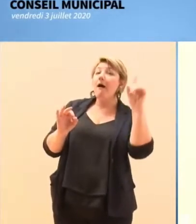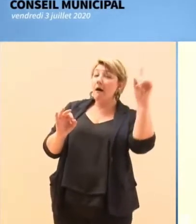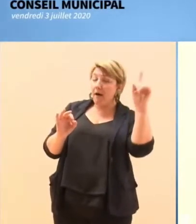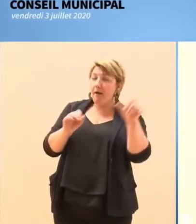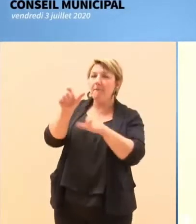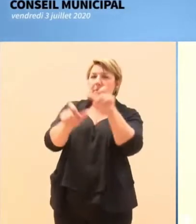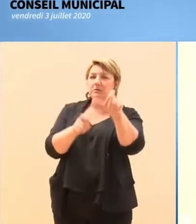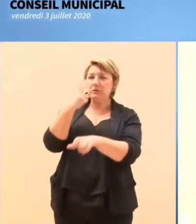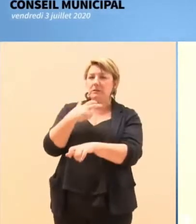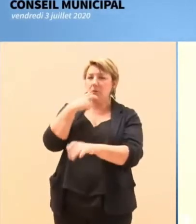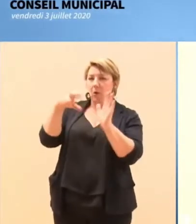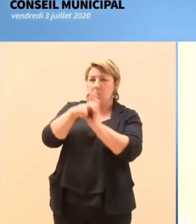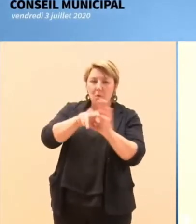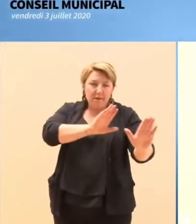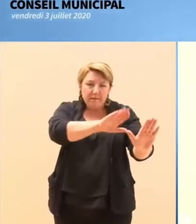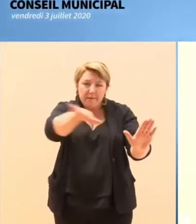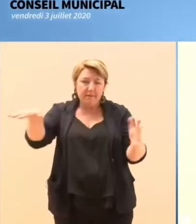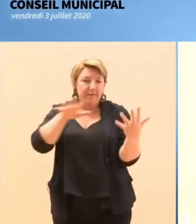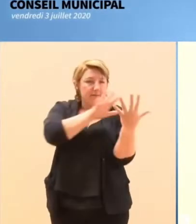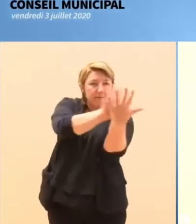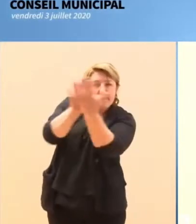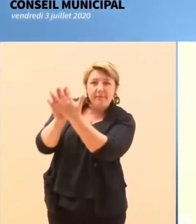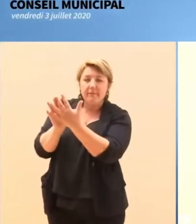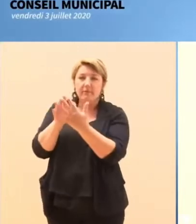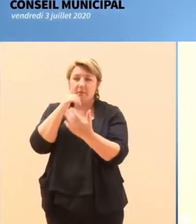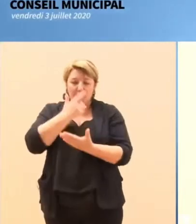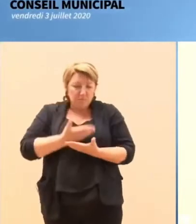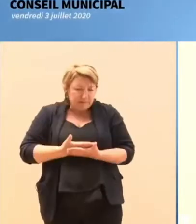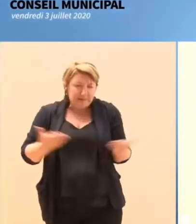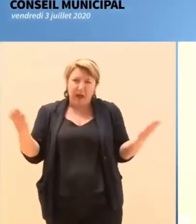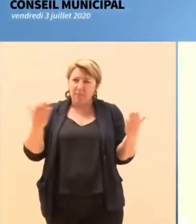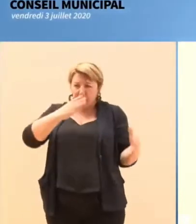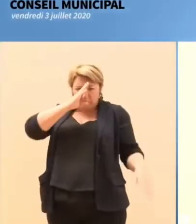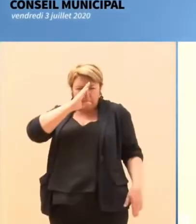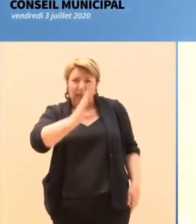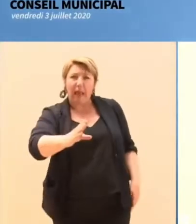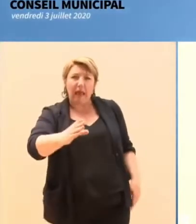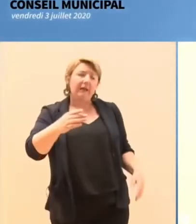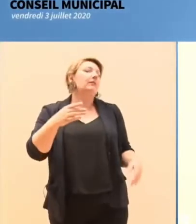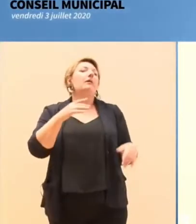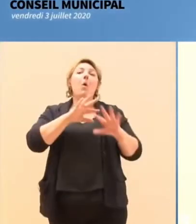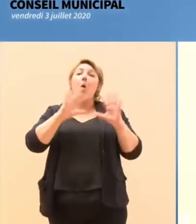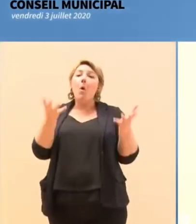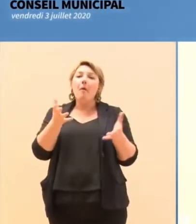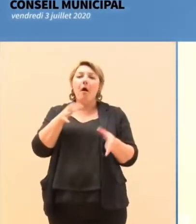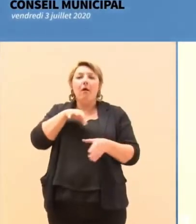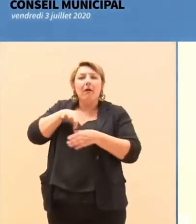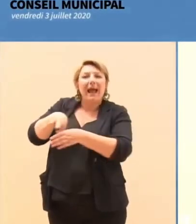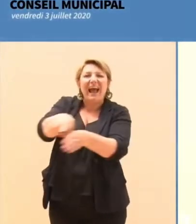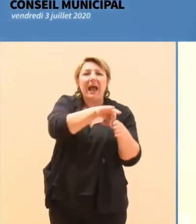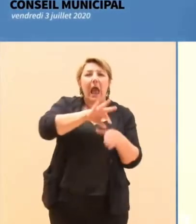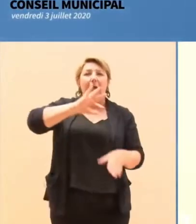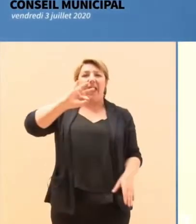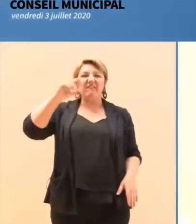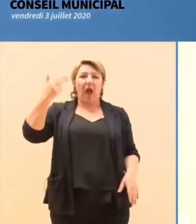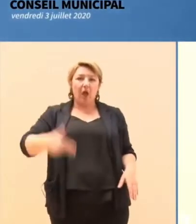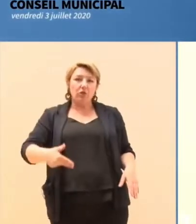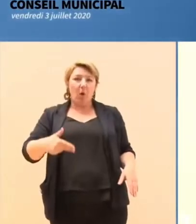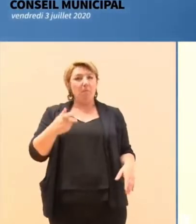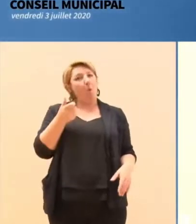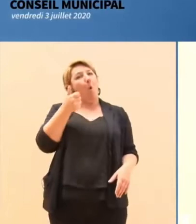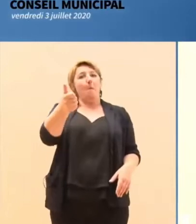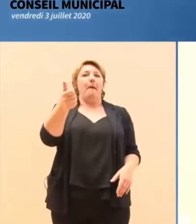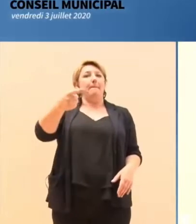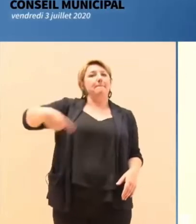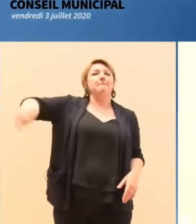artifice, sans faux-semblants, ni tricheries, par référendum, afin de les appeler à décider eux-mêmes. Alors là,